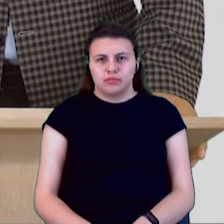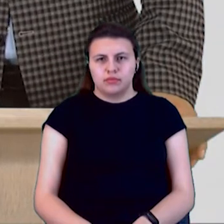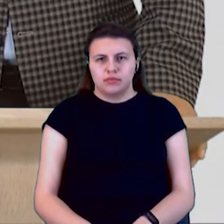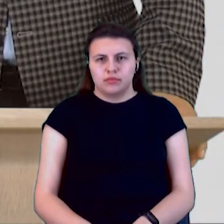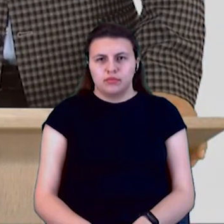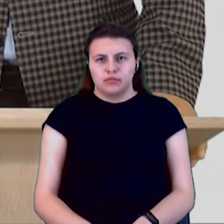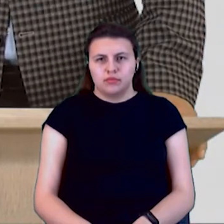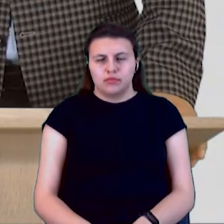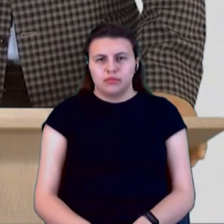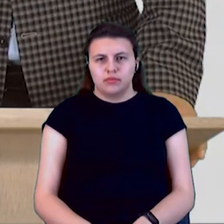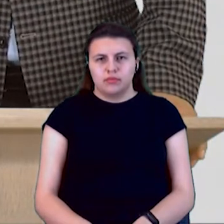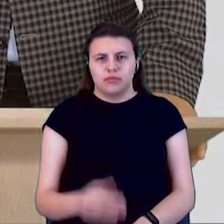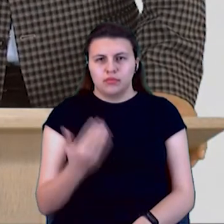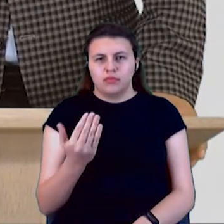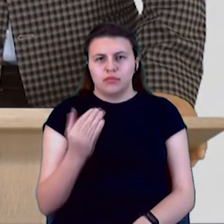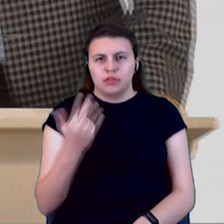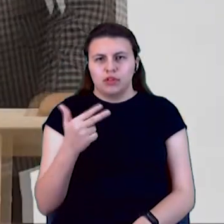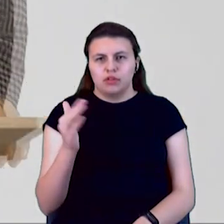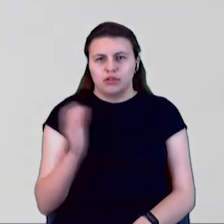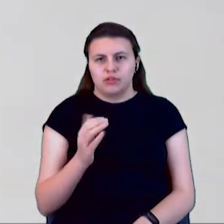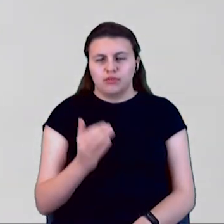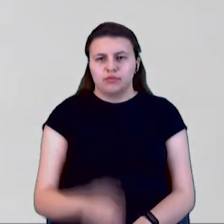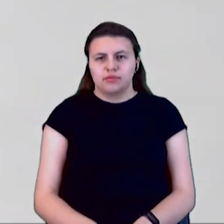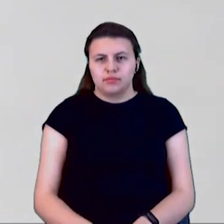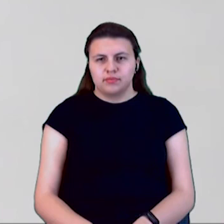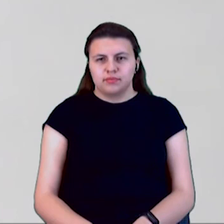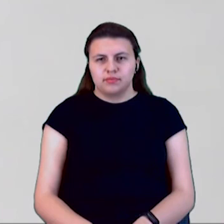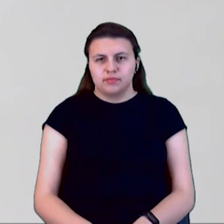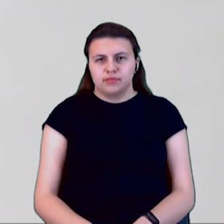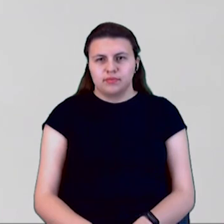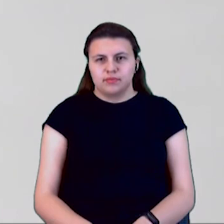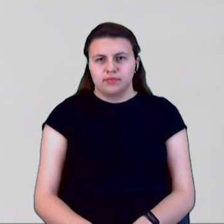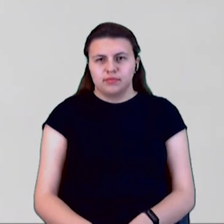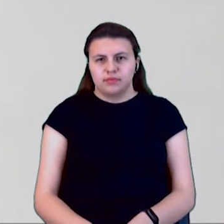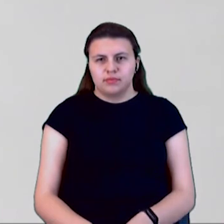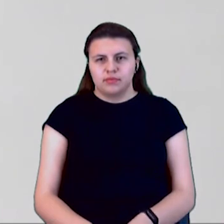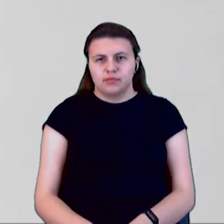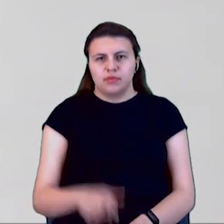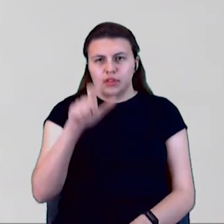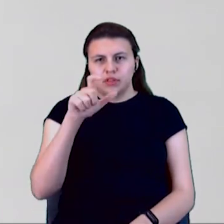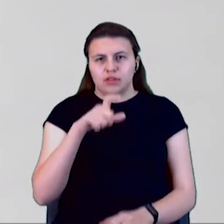Прошу, пане Володимире, ваші 30 секунд. Я дуже розслышав питання, там людина в масці задавала.